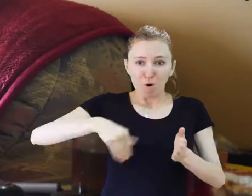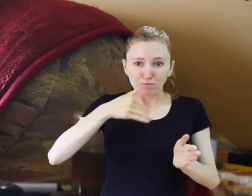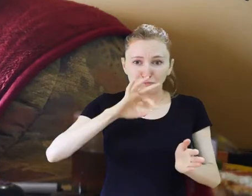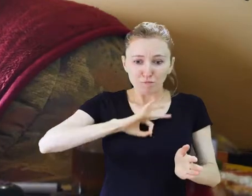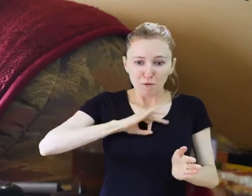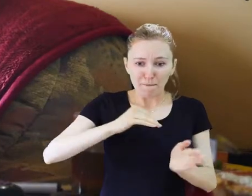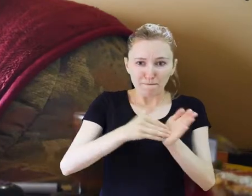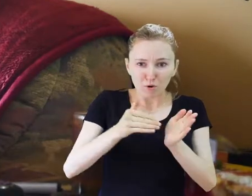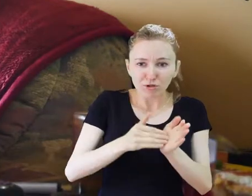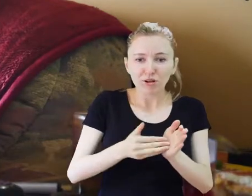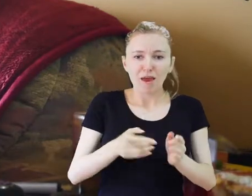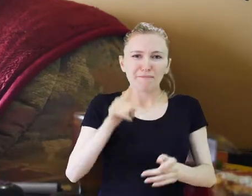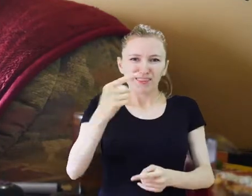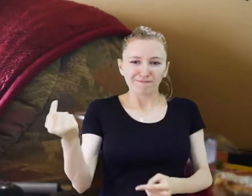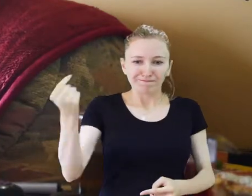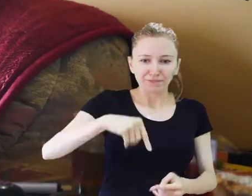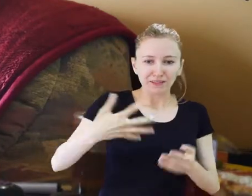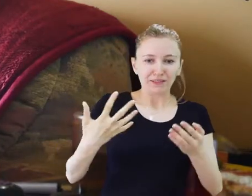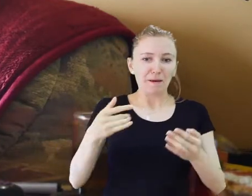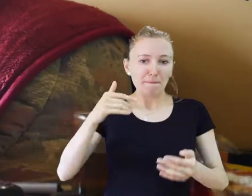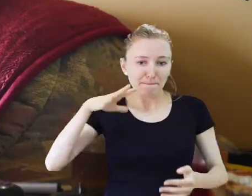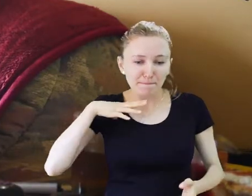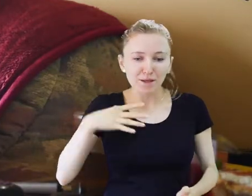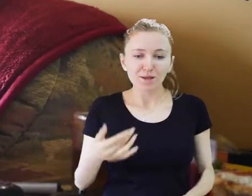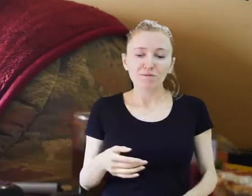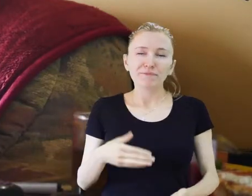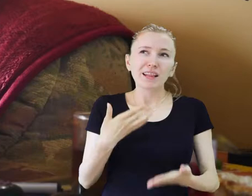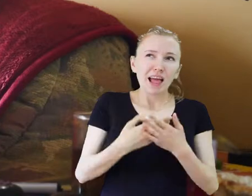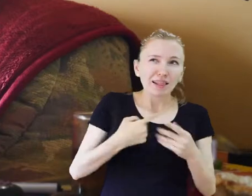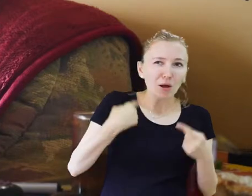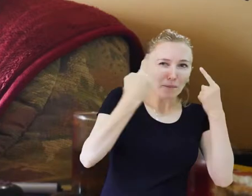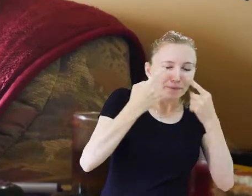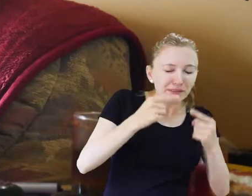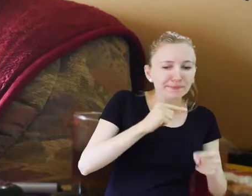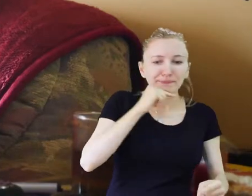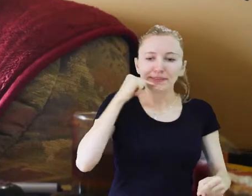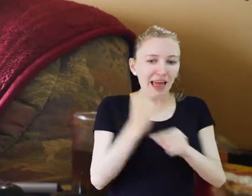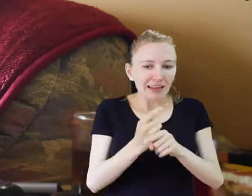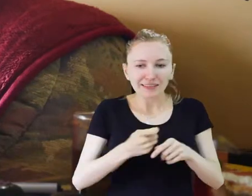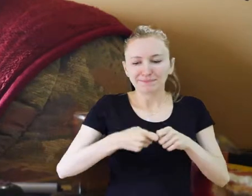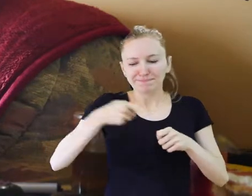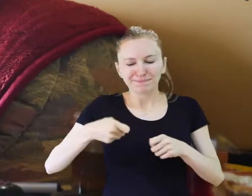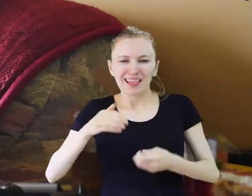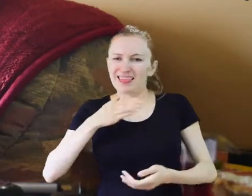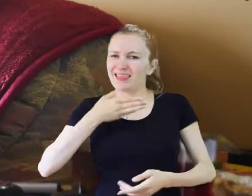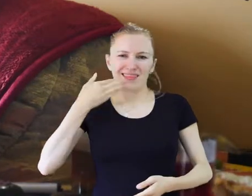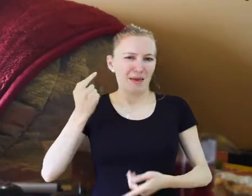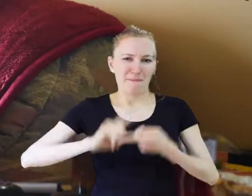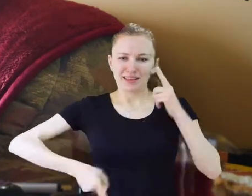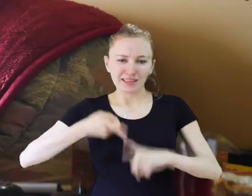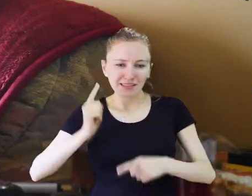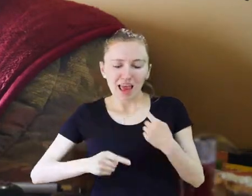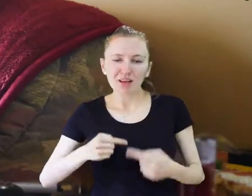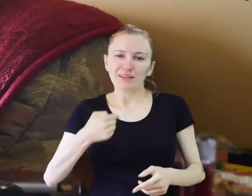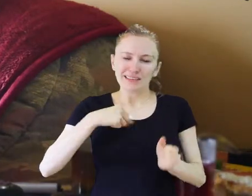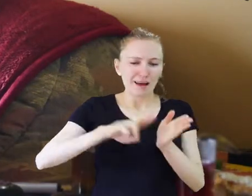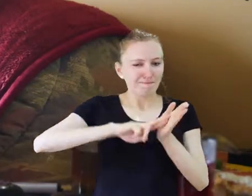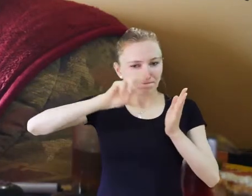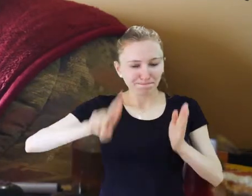końcu stwierdziłam, że chociaż nie ma sensu ciągnąć. Dlatego skróciłam tą kadencję i